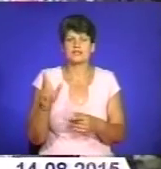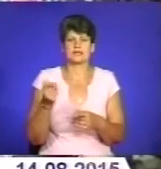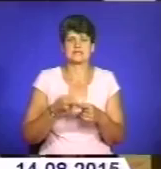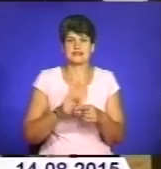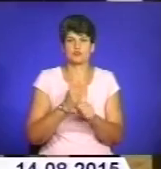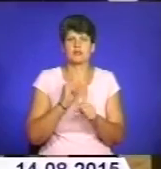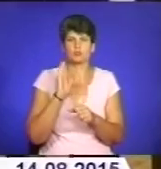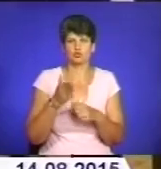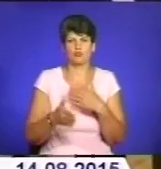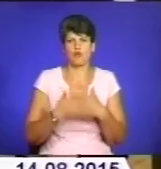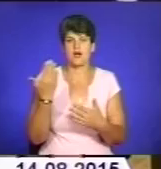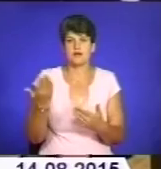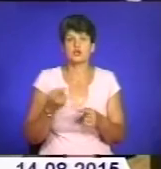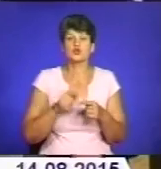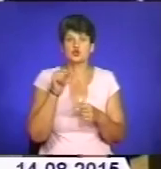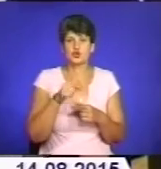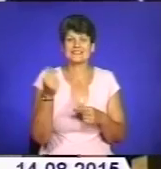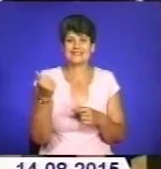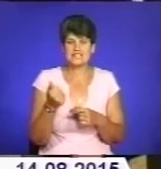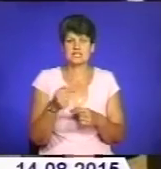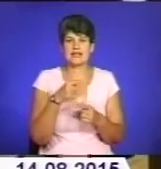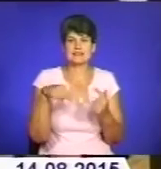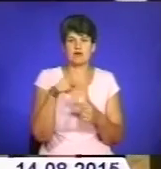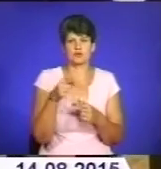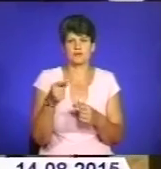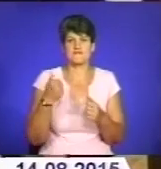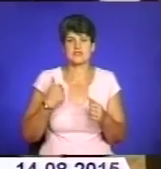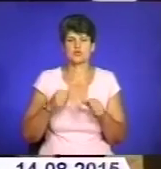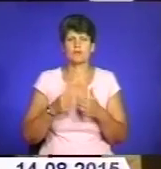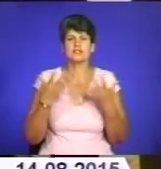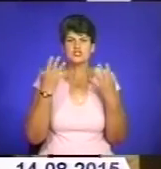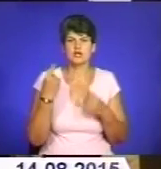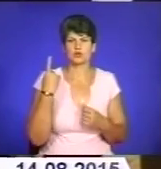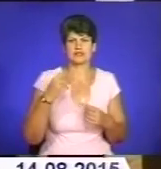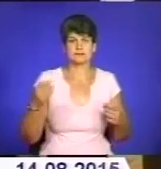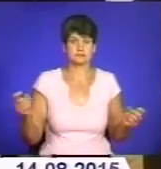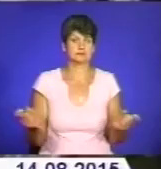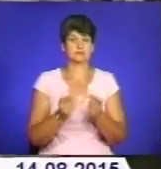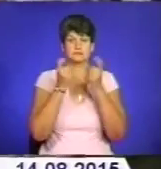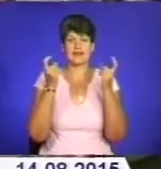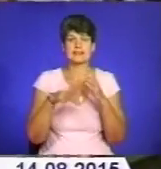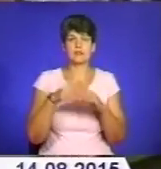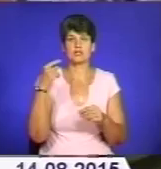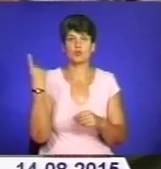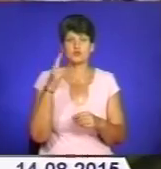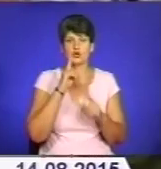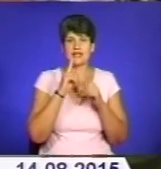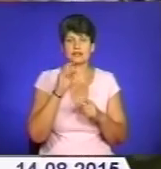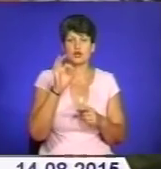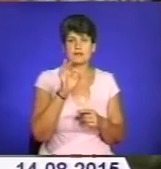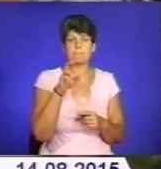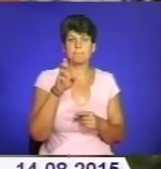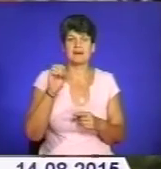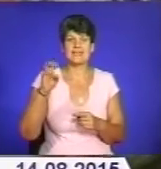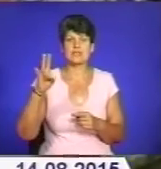будуть покарувати. Цього тижня навколо Тернопільського військомату розгорівся ще один скандал. Депутат обласної ради Руслан Бенько, який вже